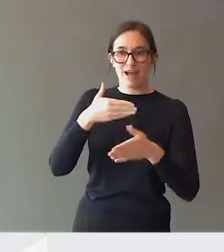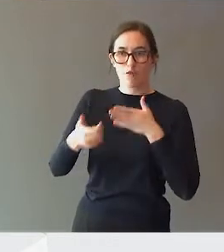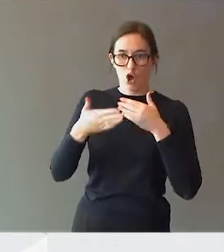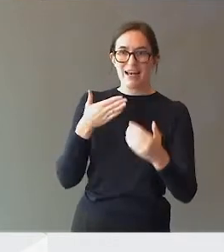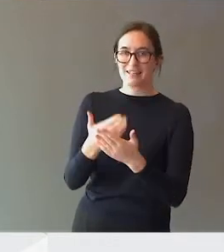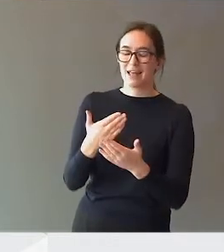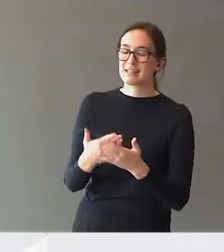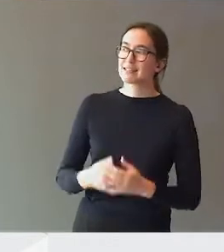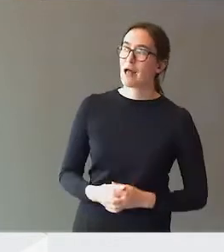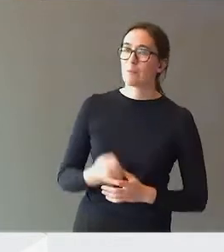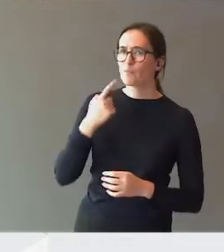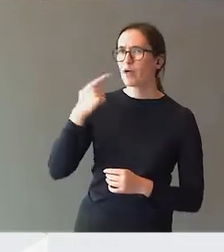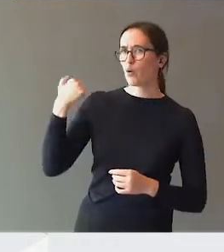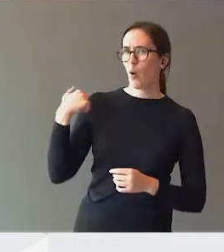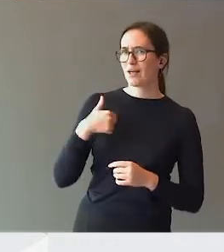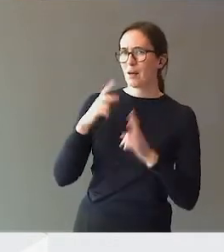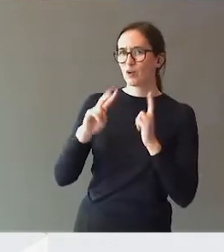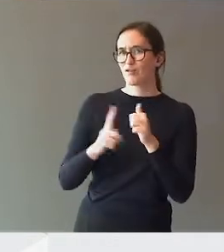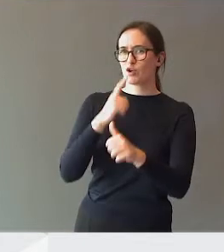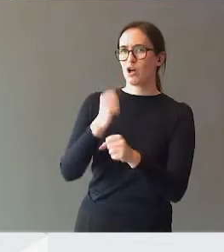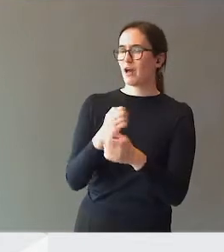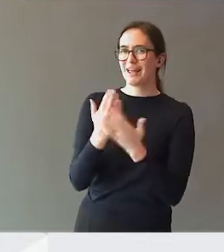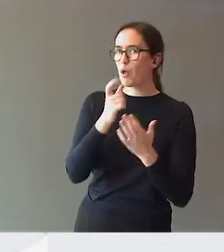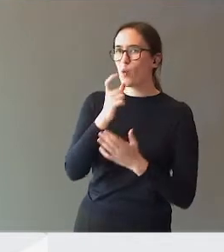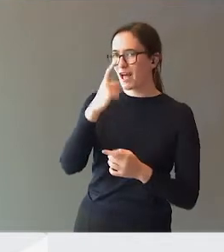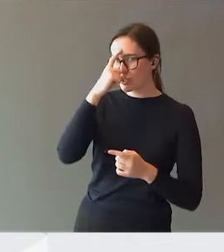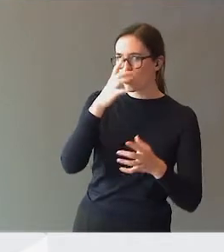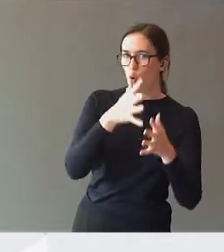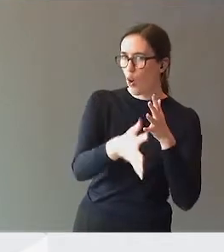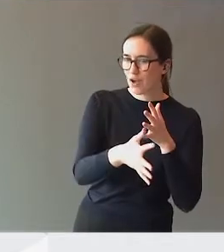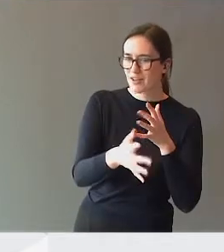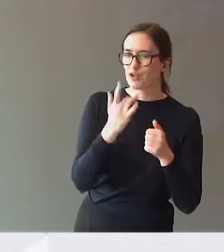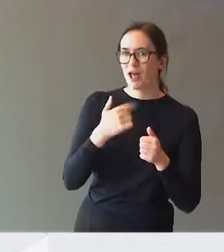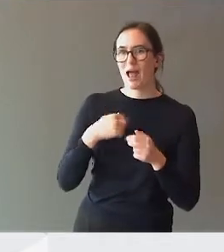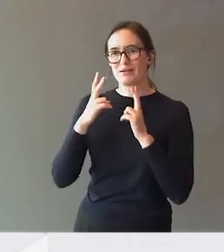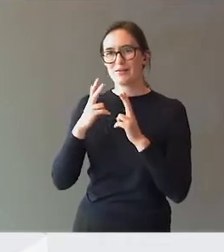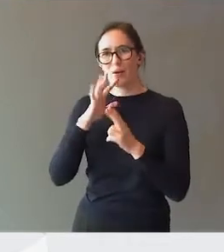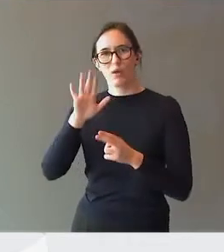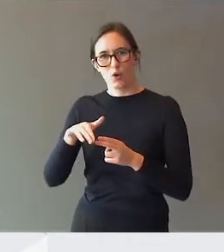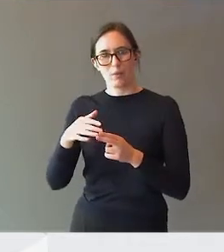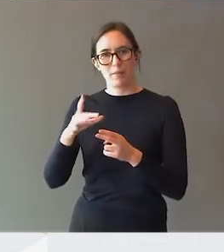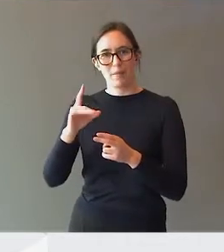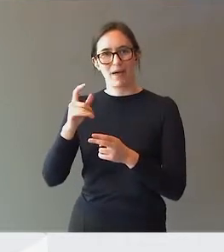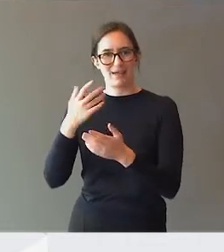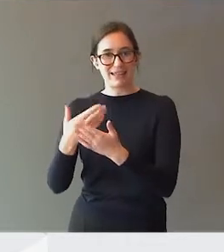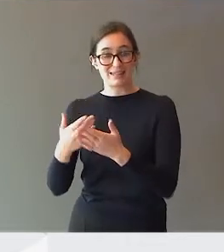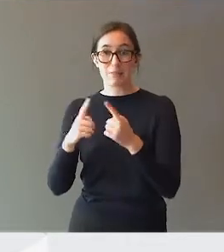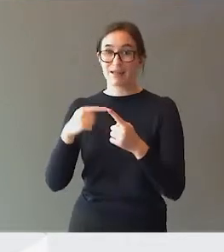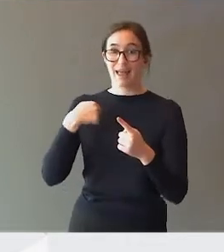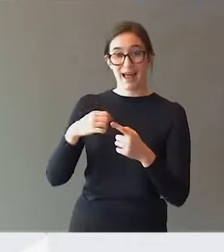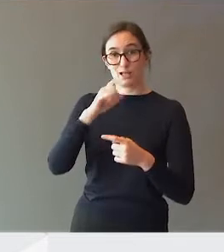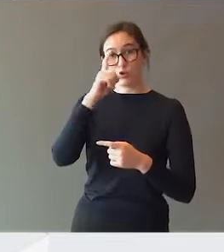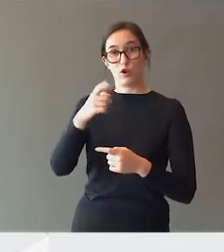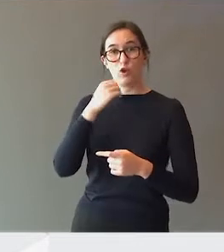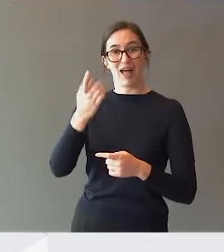I går brukte jeg for første gang ikke ordet psykolog når jeg snakket om PPT, men jeg er veldig stolt av å være psykolog i en tjeneste